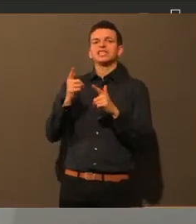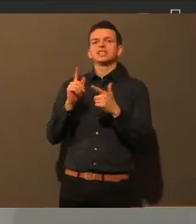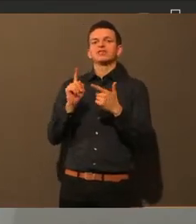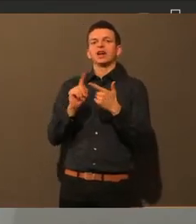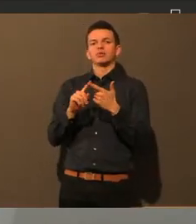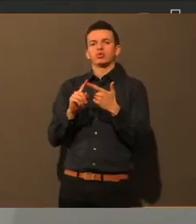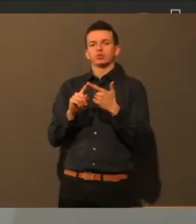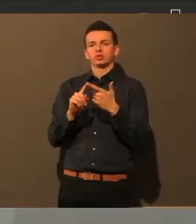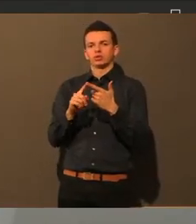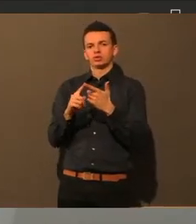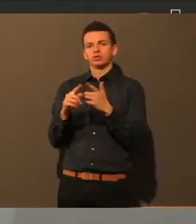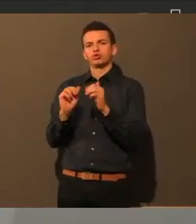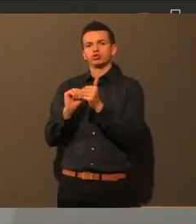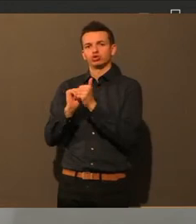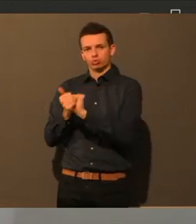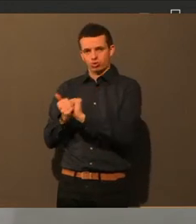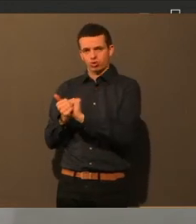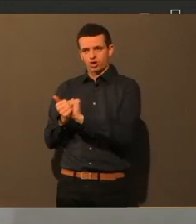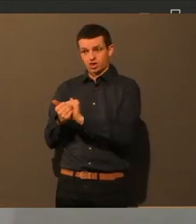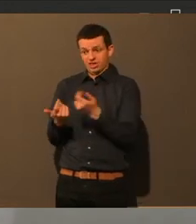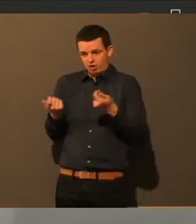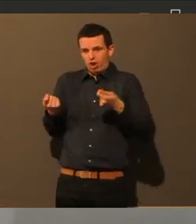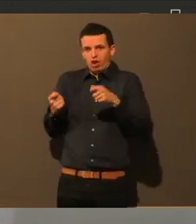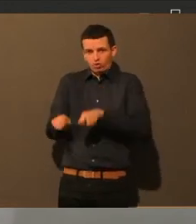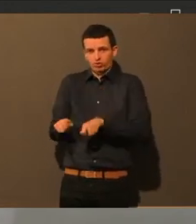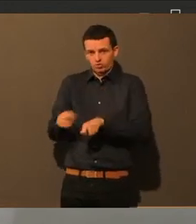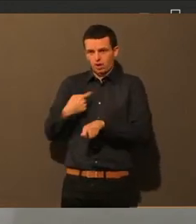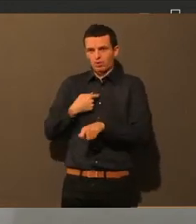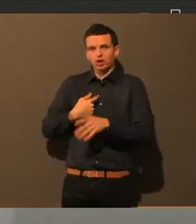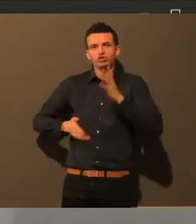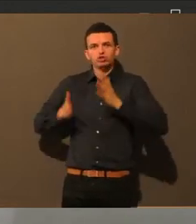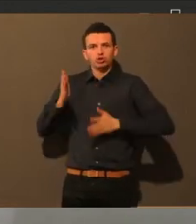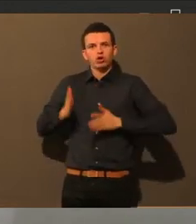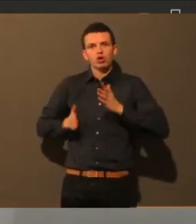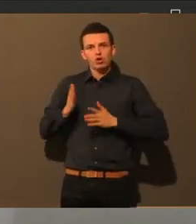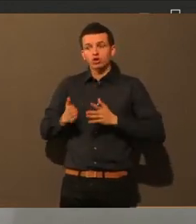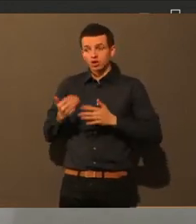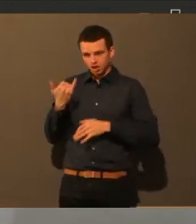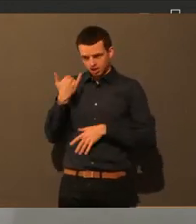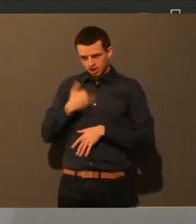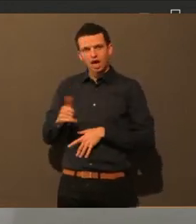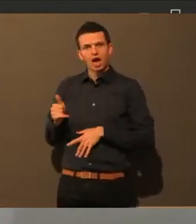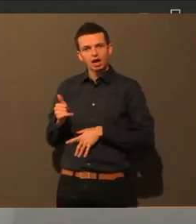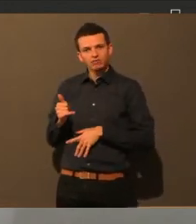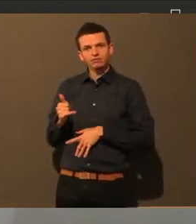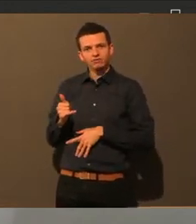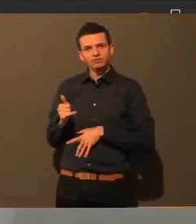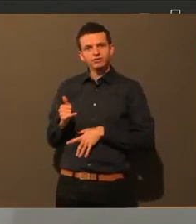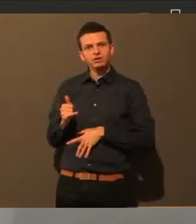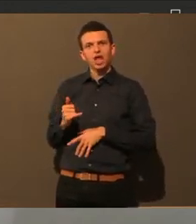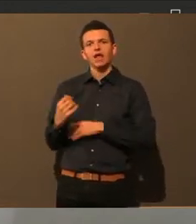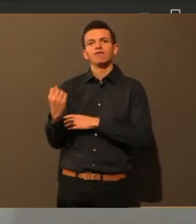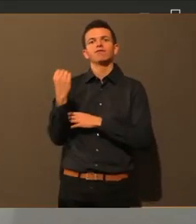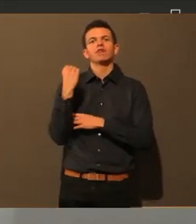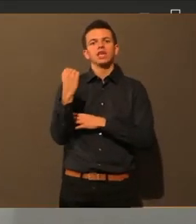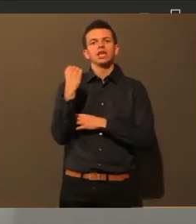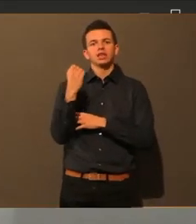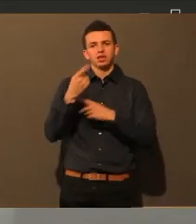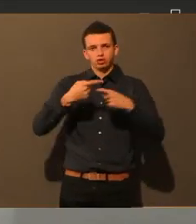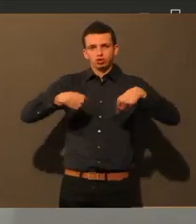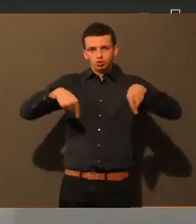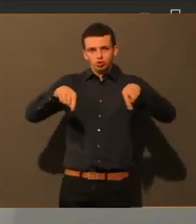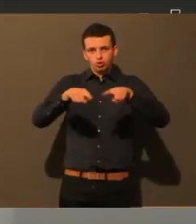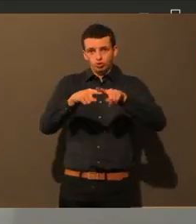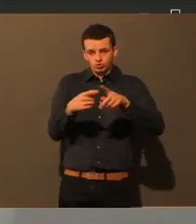man ja noch, habe ich verstanden. Und könnte man, also Fitnessstudios sind ja geschlossen, aber ich schätze, sie sind bald, stehen auch